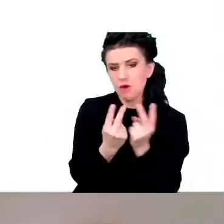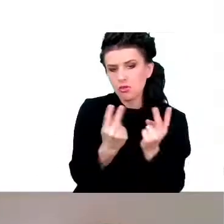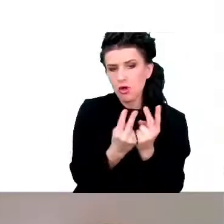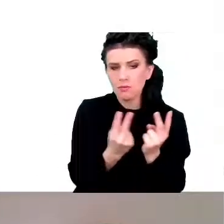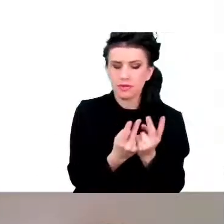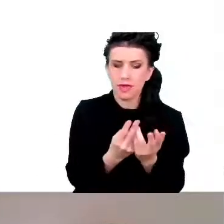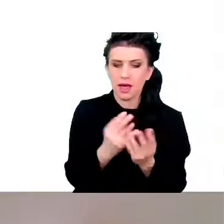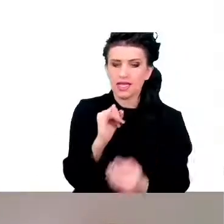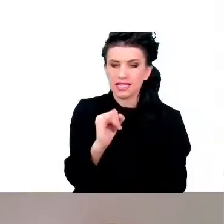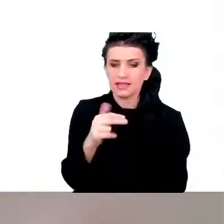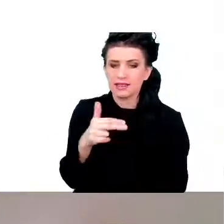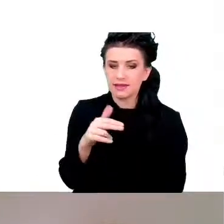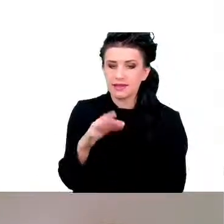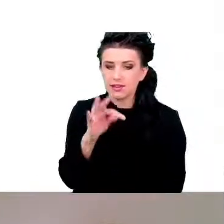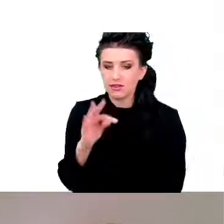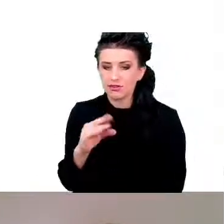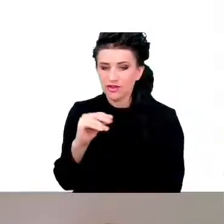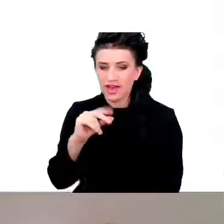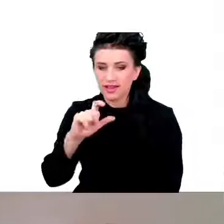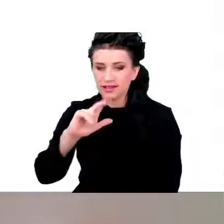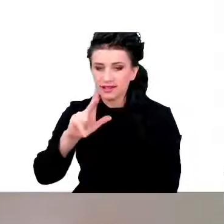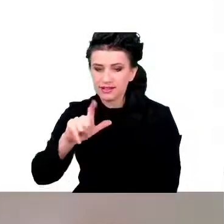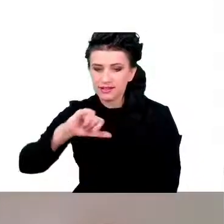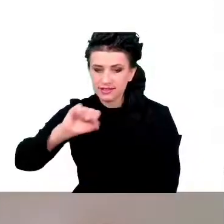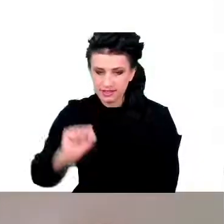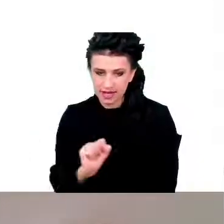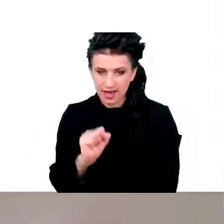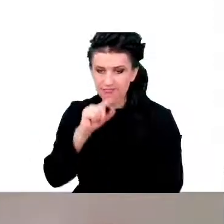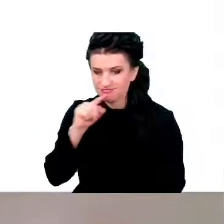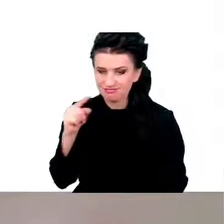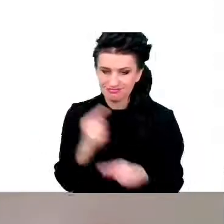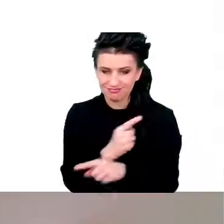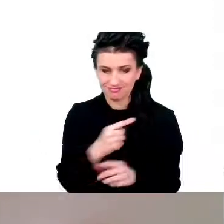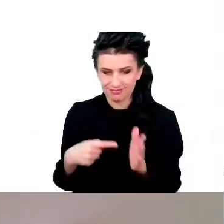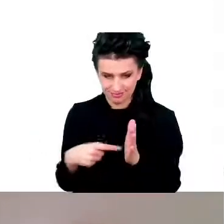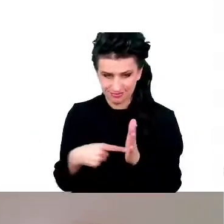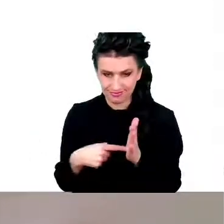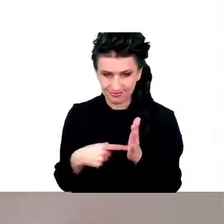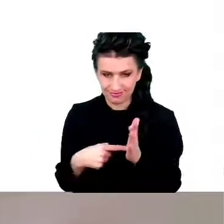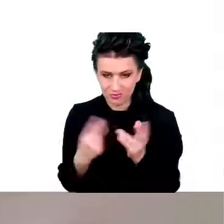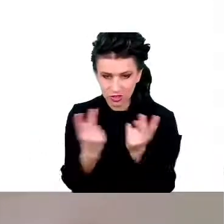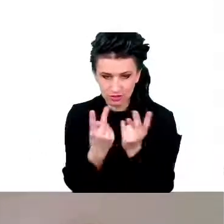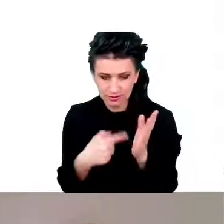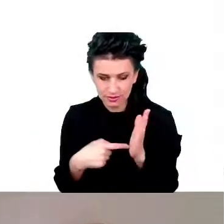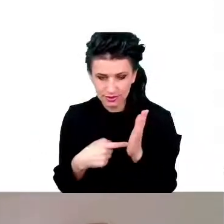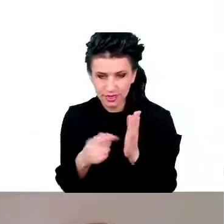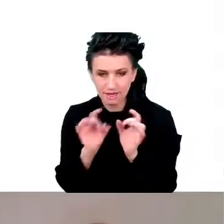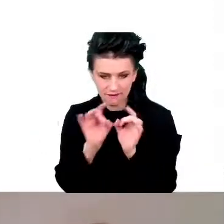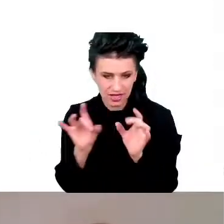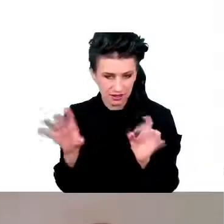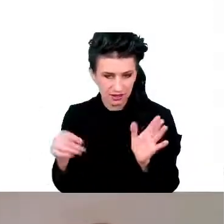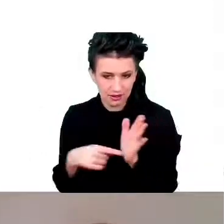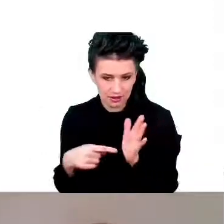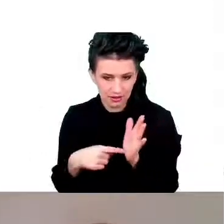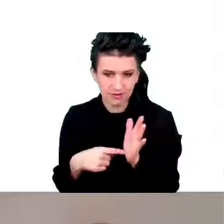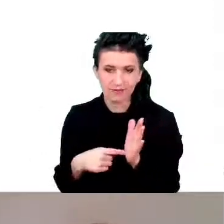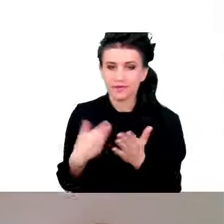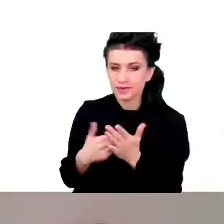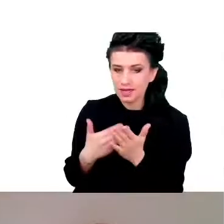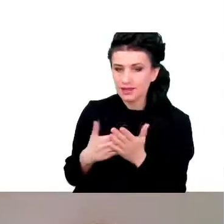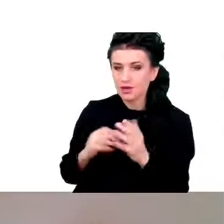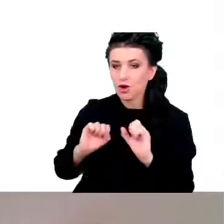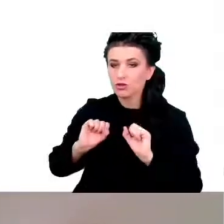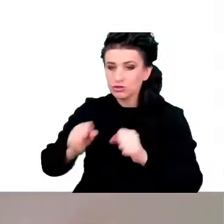czynnika infekcyjnego. I ten stan zapalny, te czynniki stanu zapalnego oddziałują na komórki, które nie są komórkami senescentnymi,